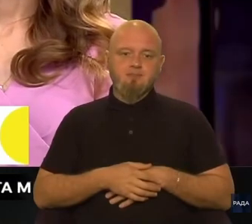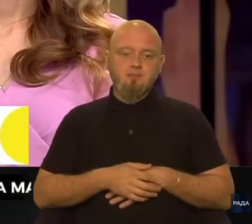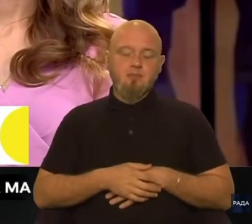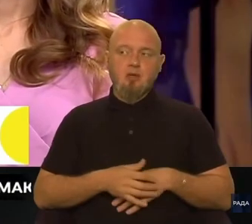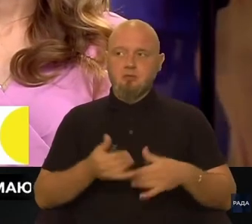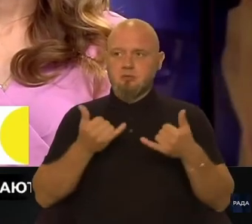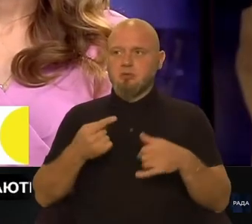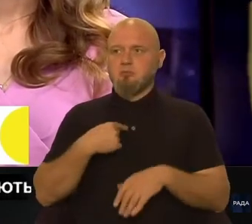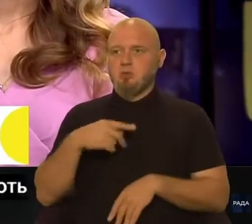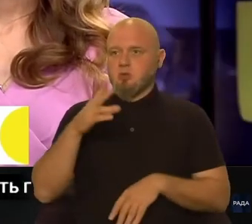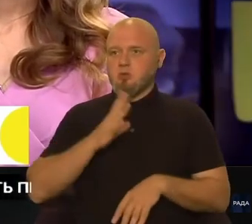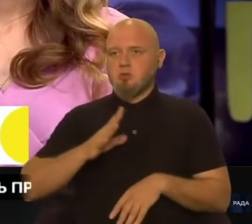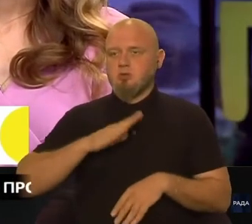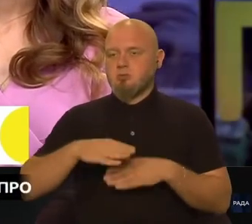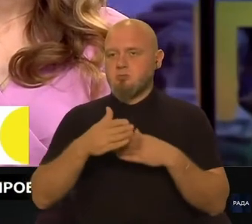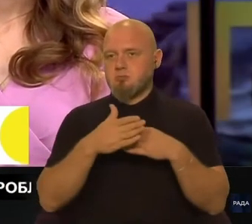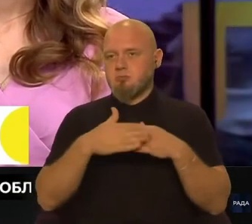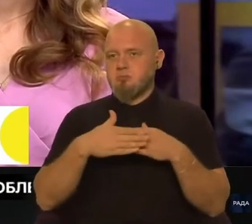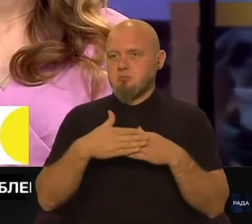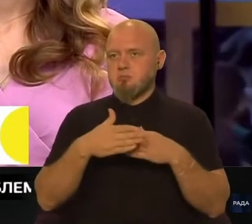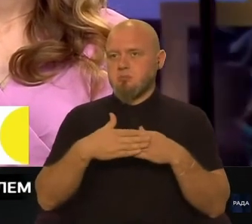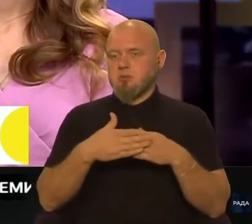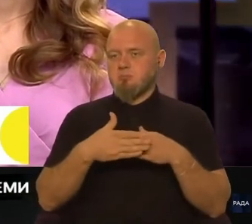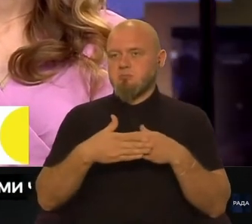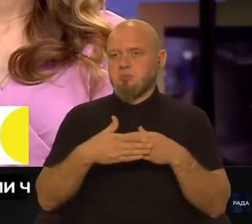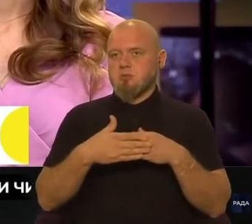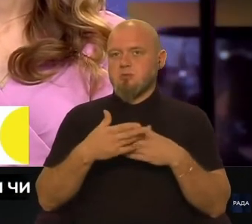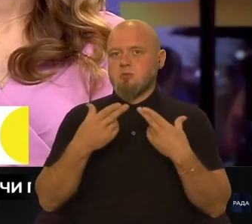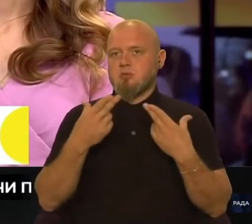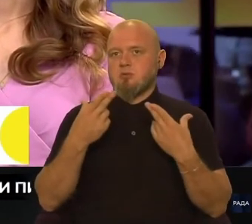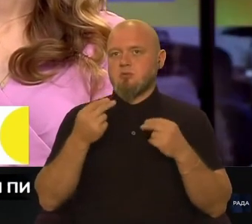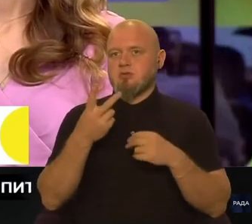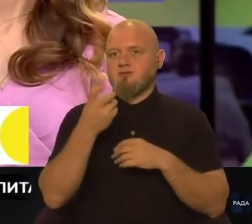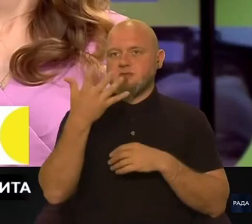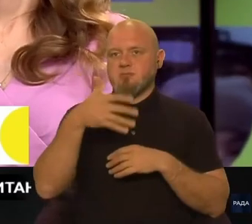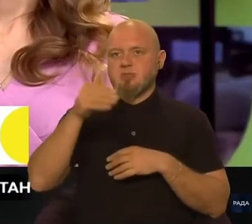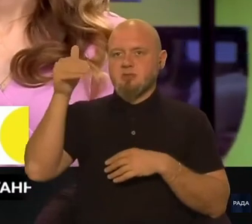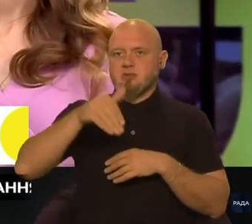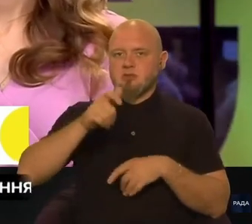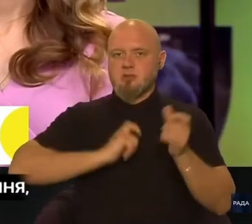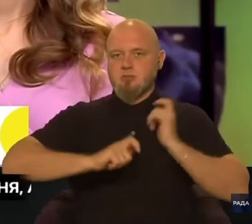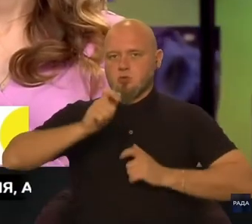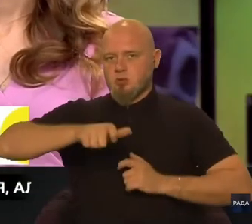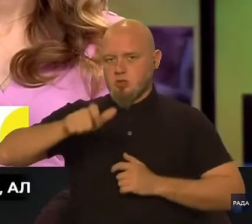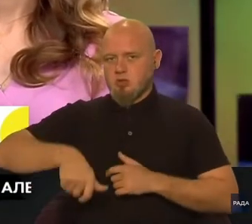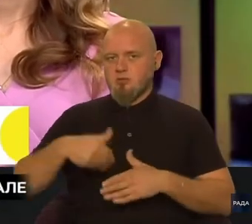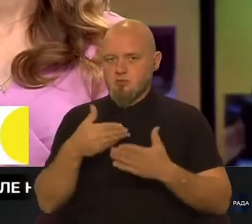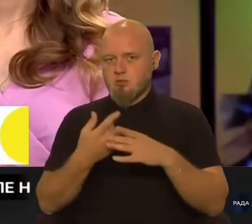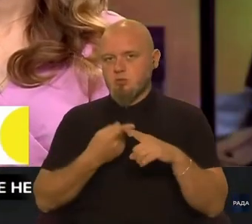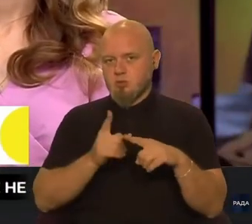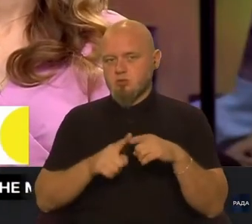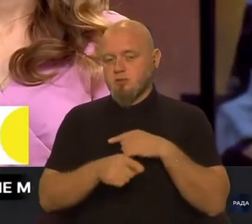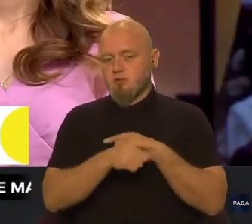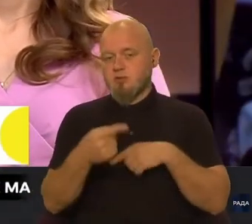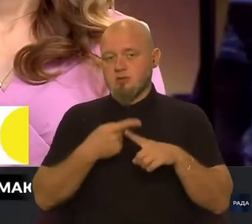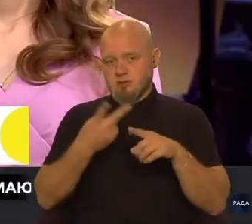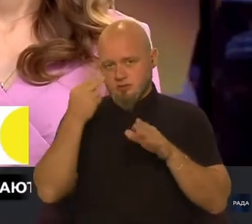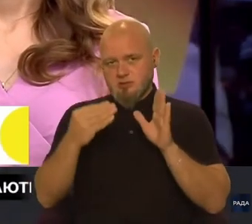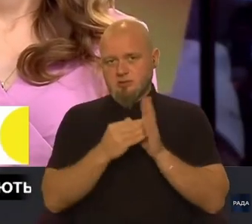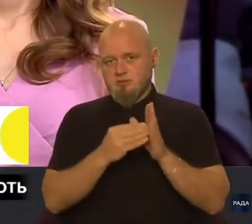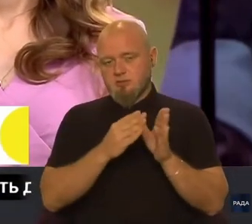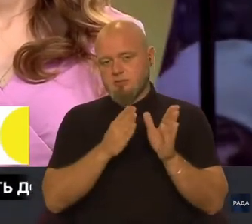Наразі ми очікуємо приблизно десь 250 тисяч абітурієнтів. Тобто ці цифри